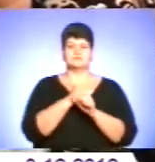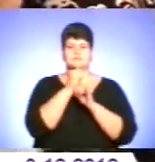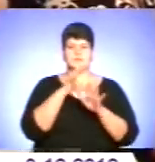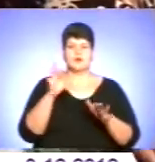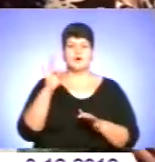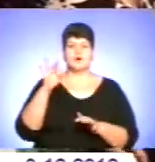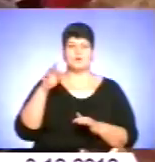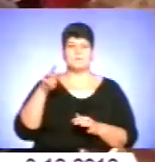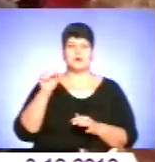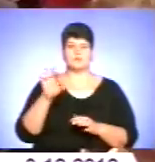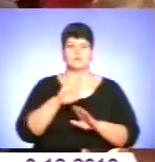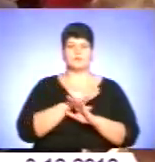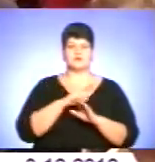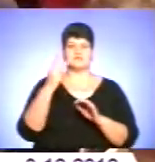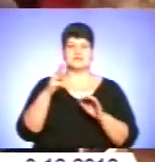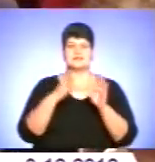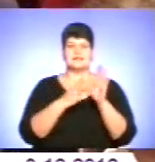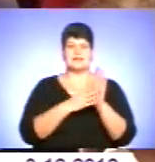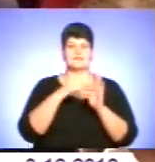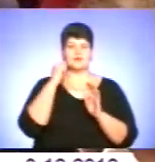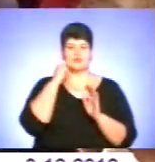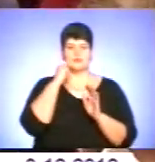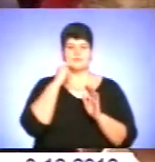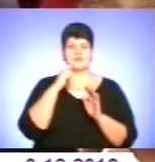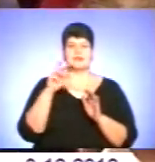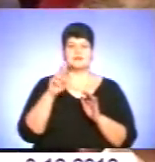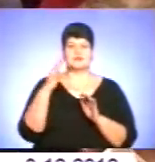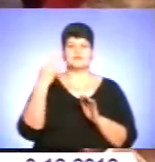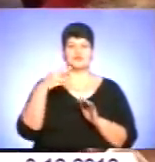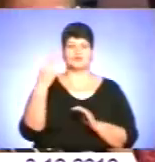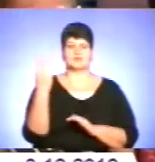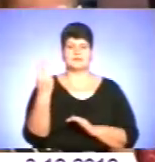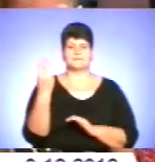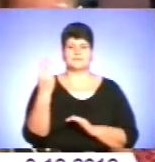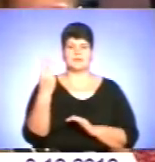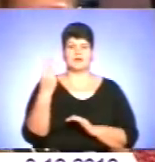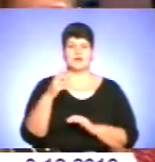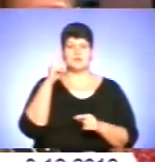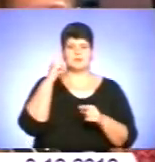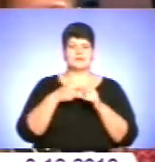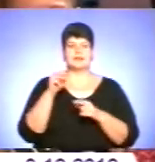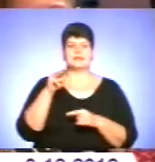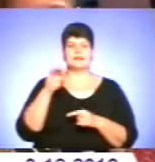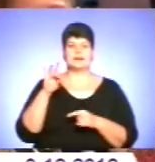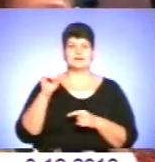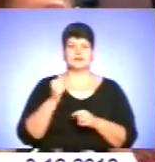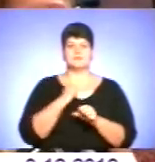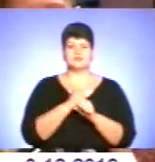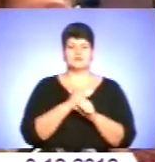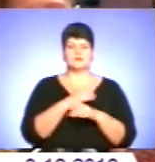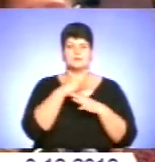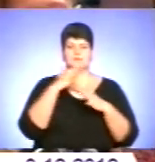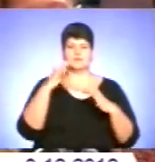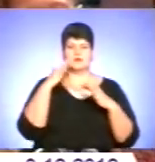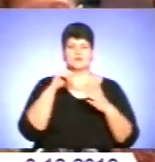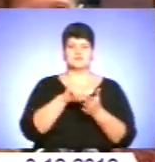покинув цей світ у віці 39 років, Ярослав – 43-річним. Брати Теленки вели активну творчу роботу, багато виступали у